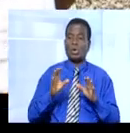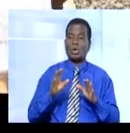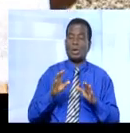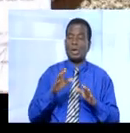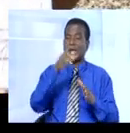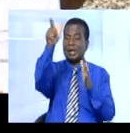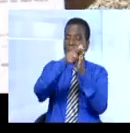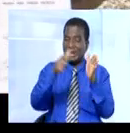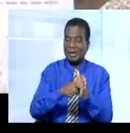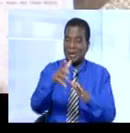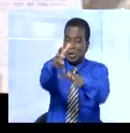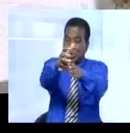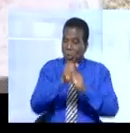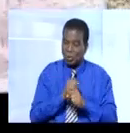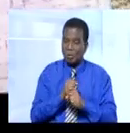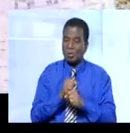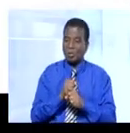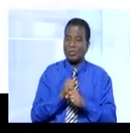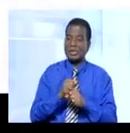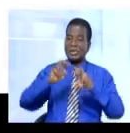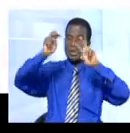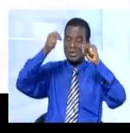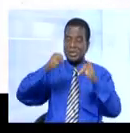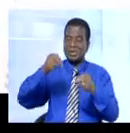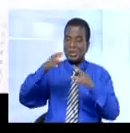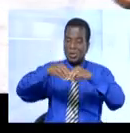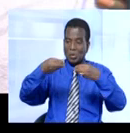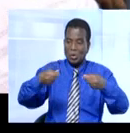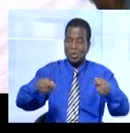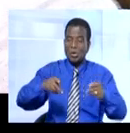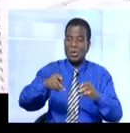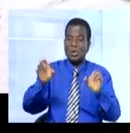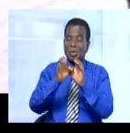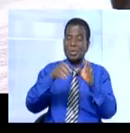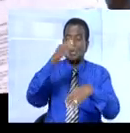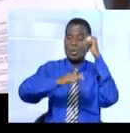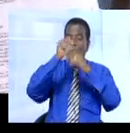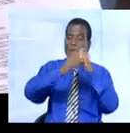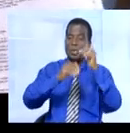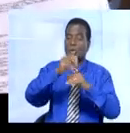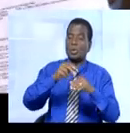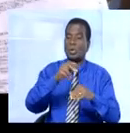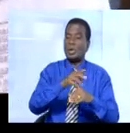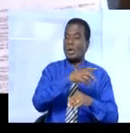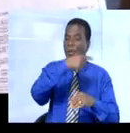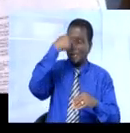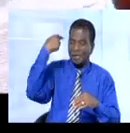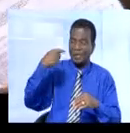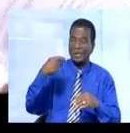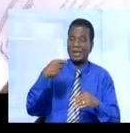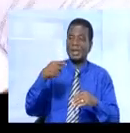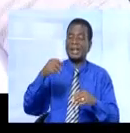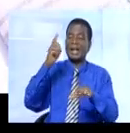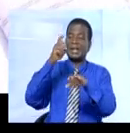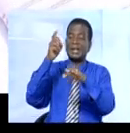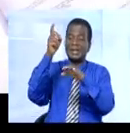légalement acquis voici le titre foncier le permis de construire parce que M. Loire s'opposant la date est